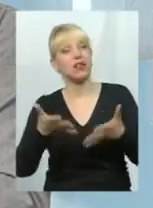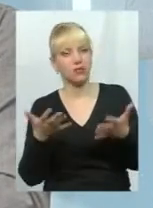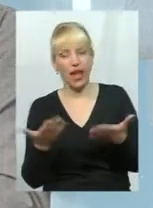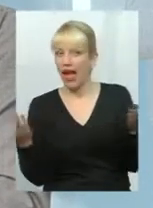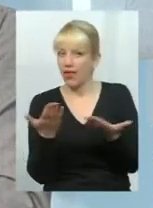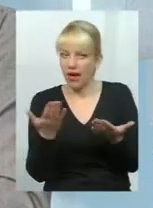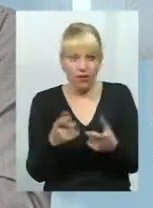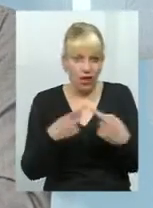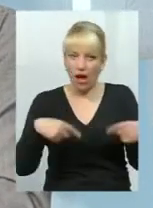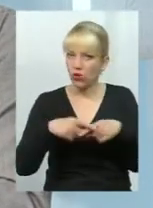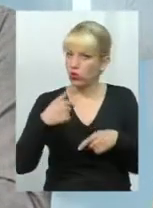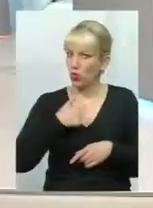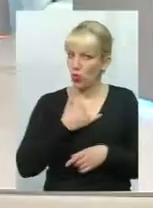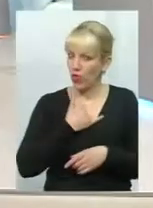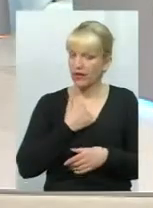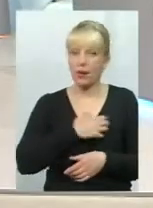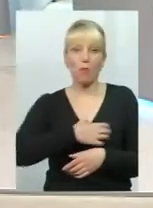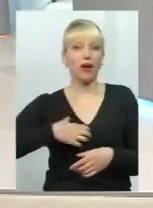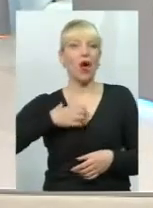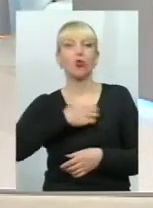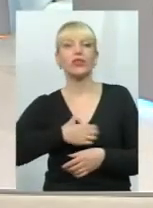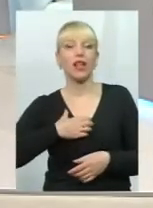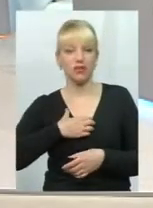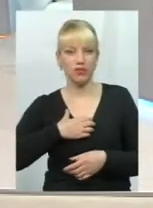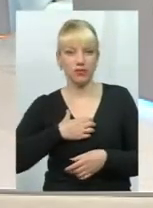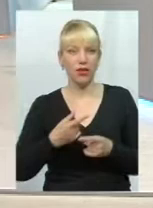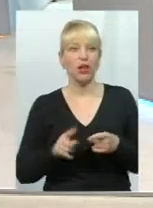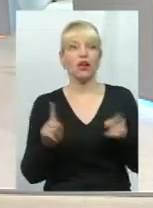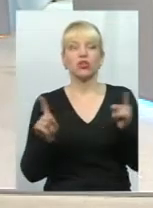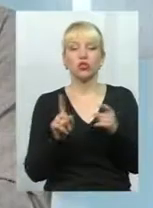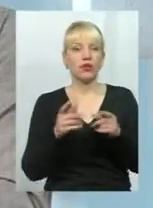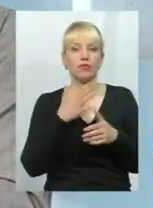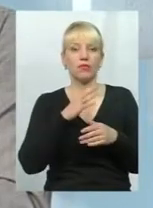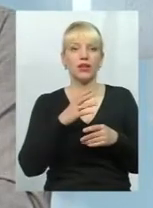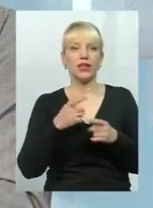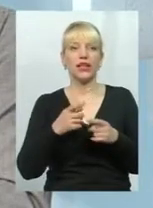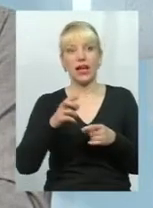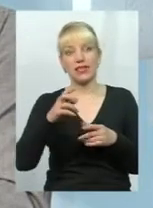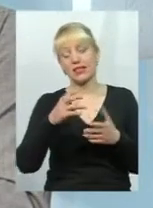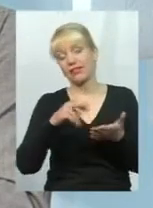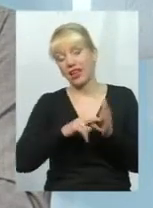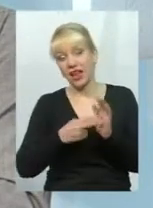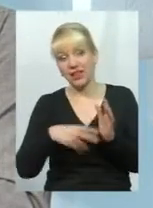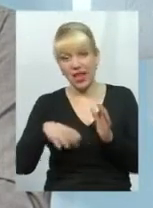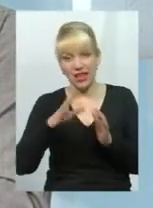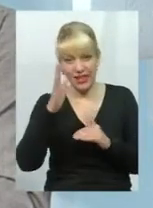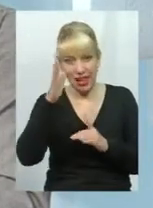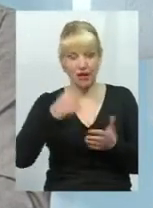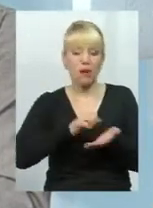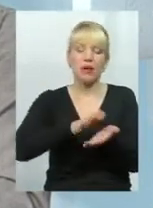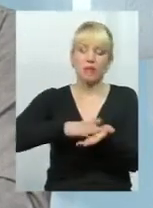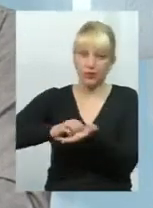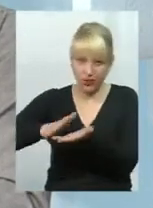галузі в нас все-таки пріоритетні? Що в пріоритеті? Не розпилятися на все? Так, в стратегіях ми нібито прописали, там